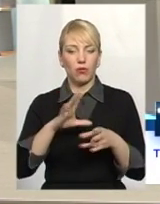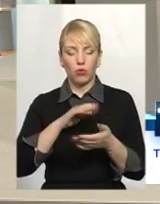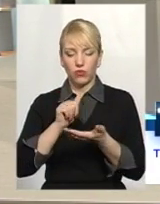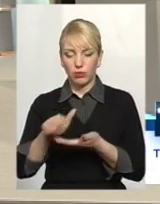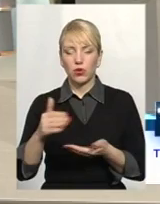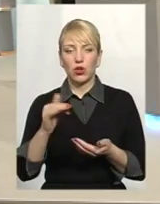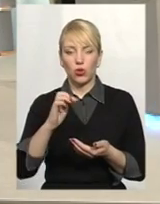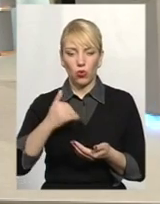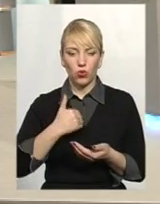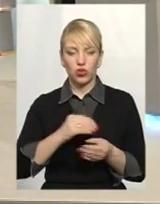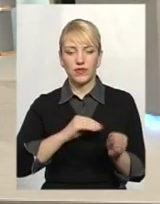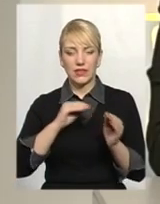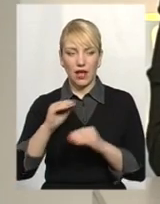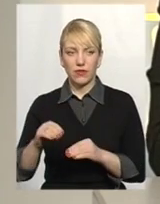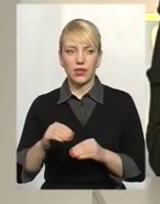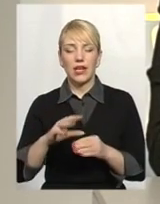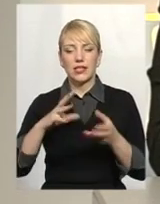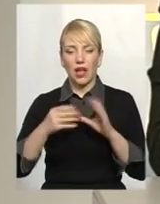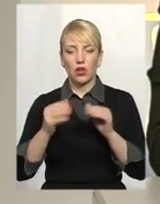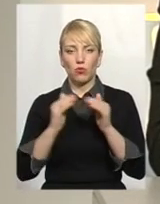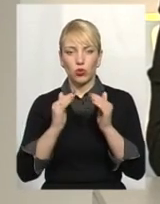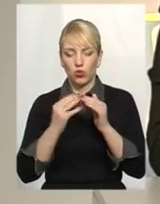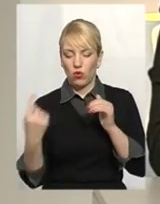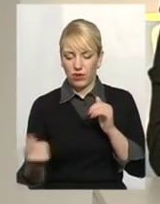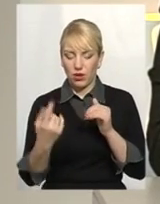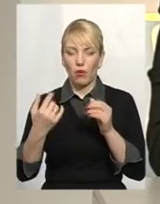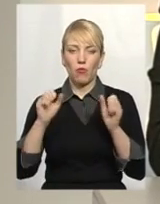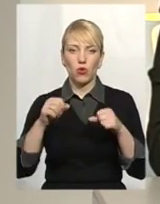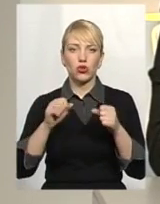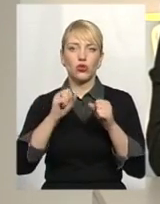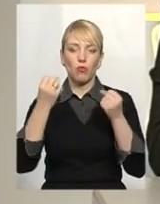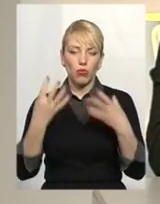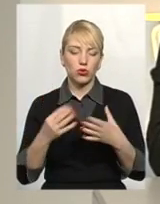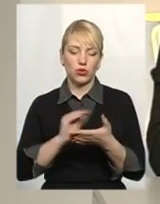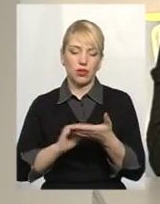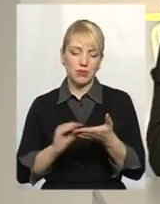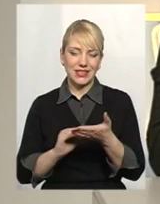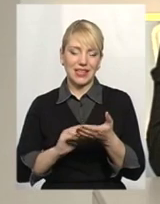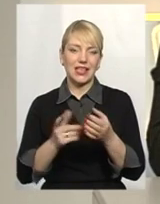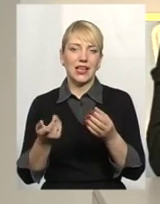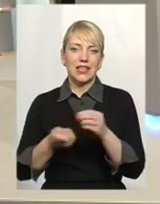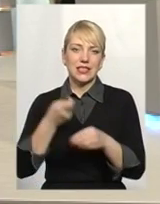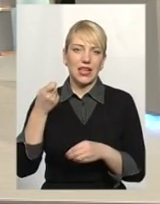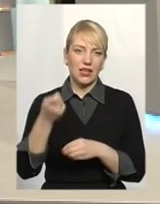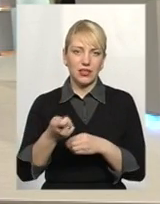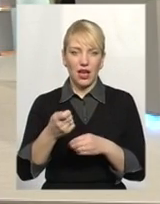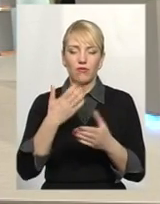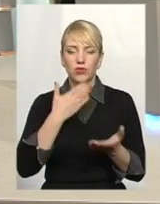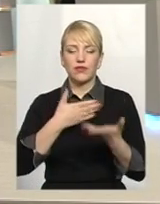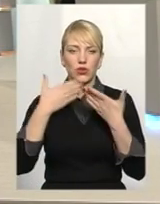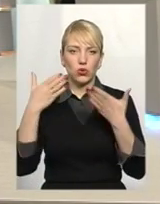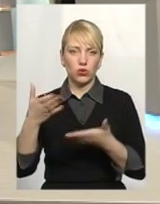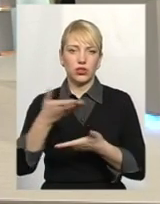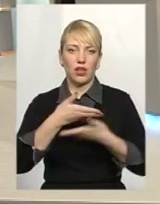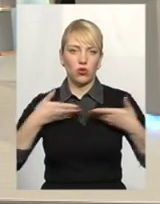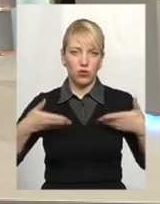загальнобудинковий, вони можуть просто прийняти це рішення, написати якусь заяву, звернутися до вас? Можуть і на наші контактні телефони